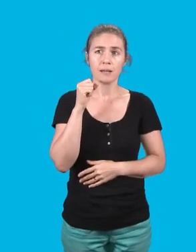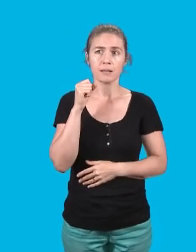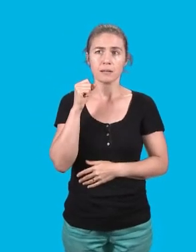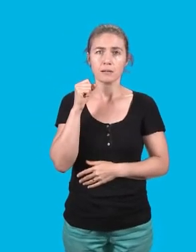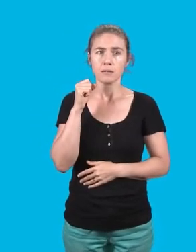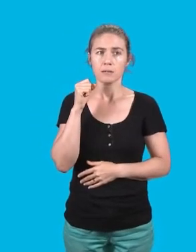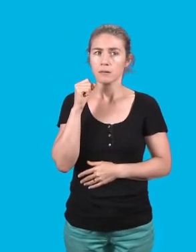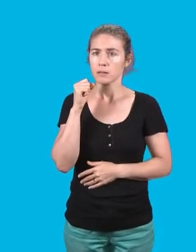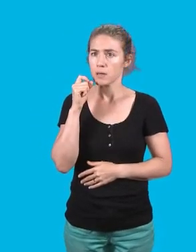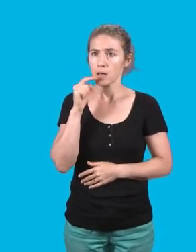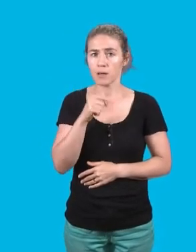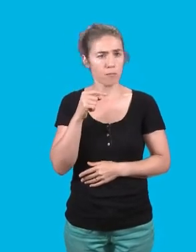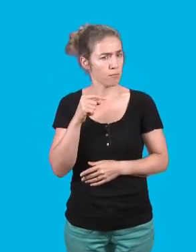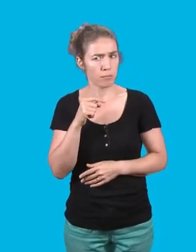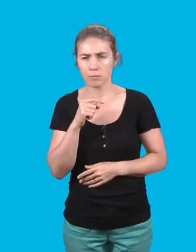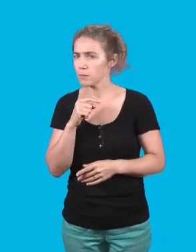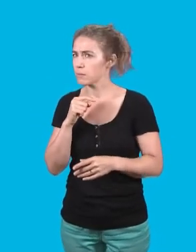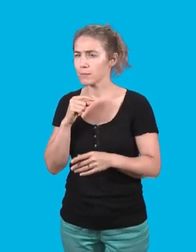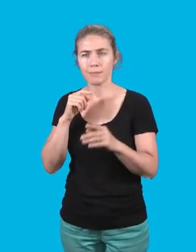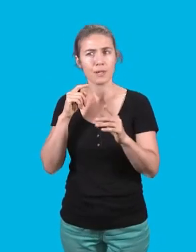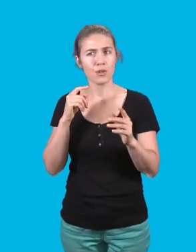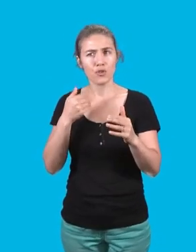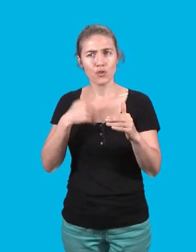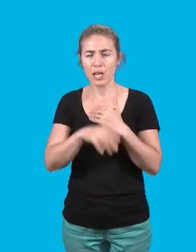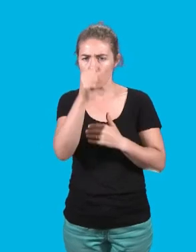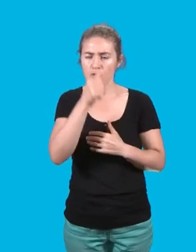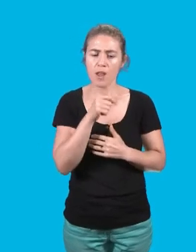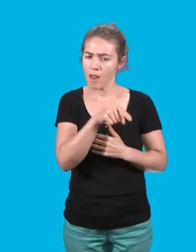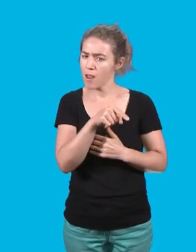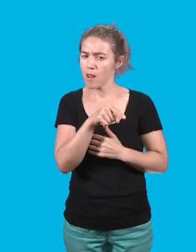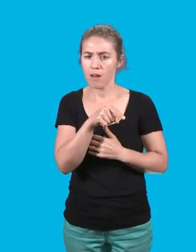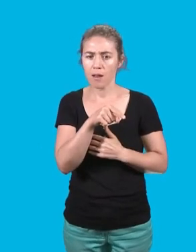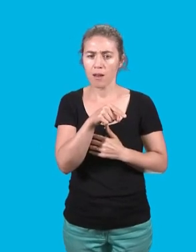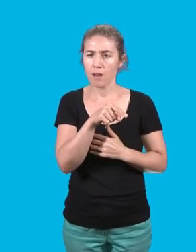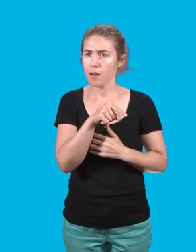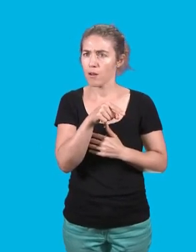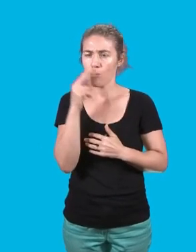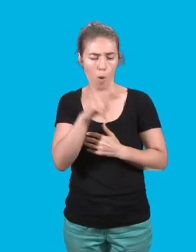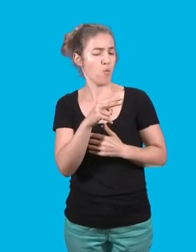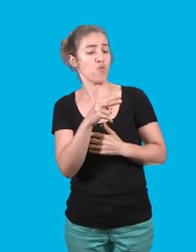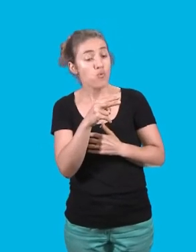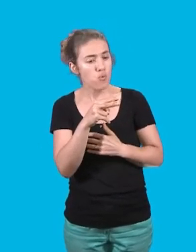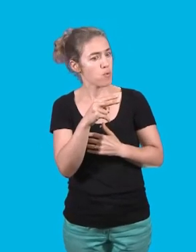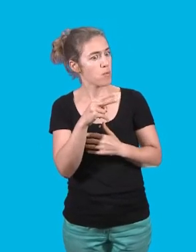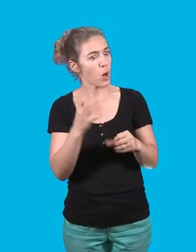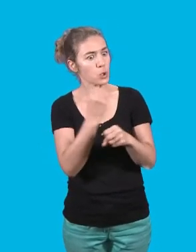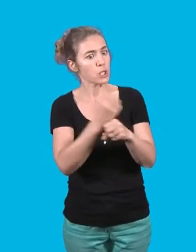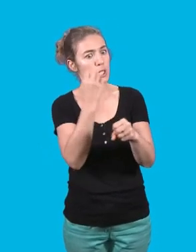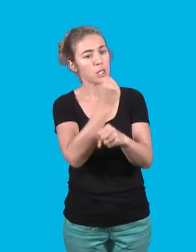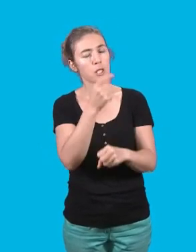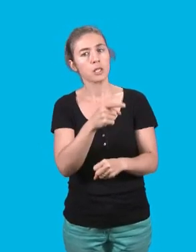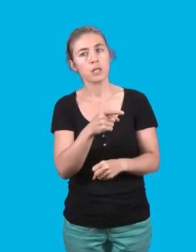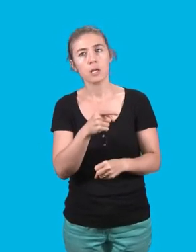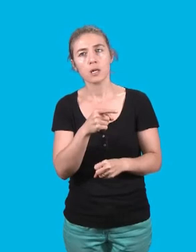dans nos musées, je rappelle tout de même que le dernier record